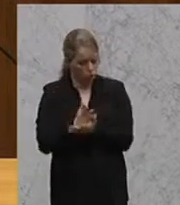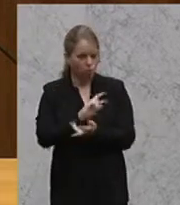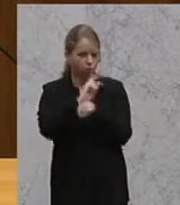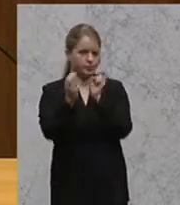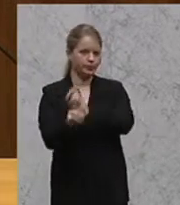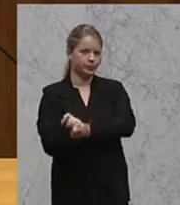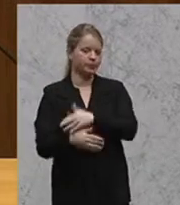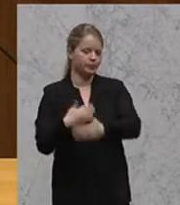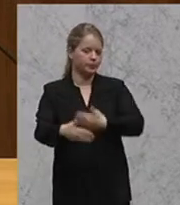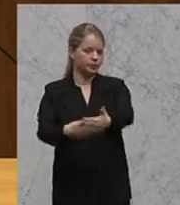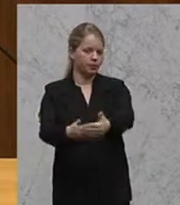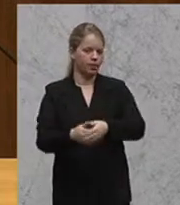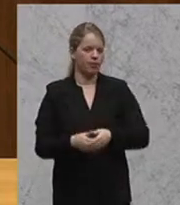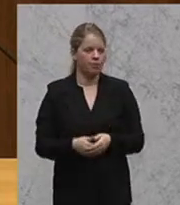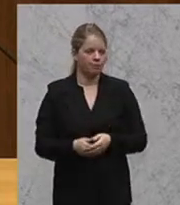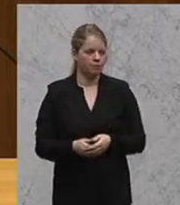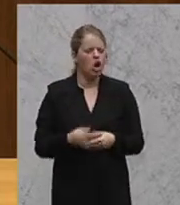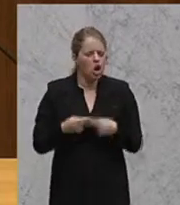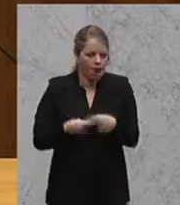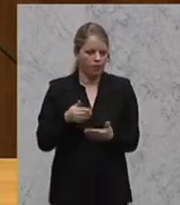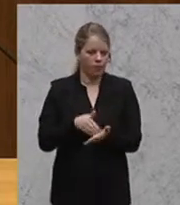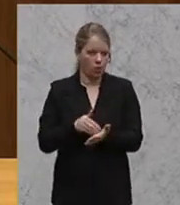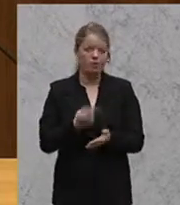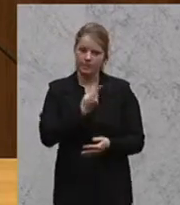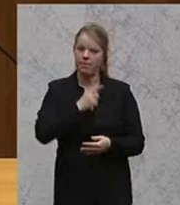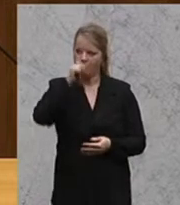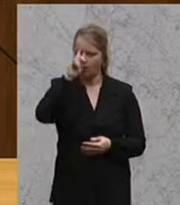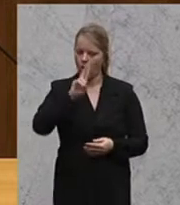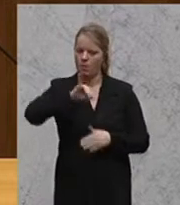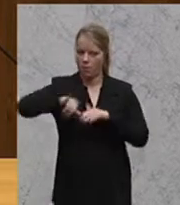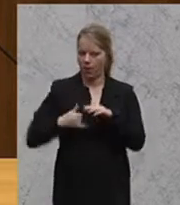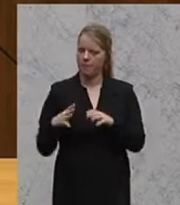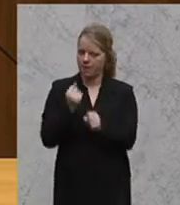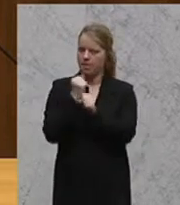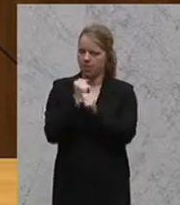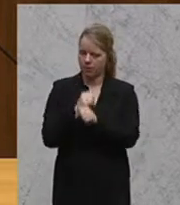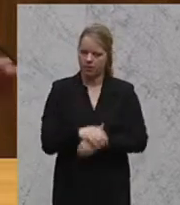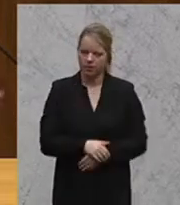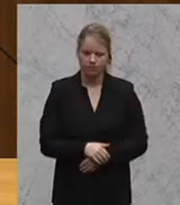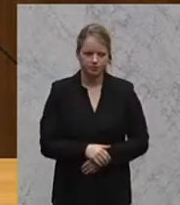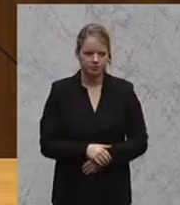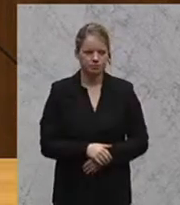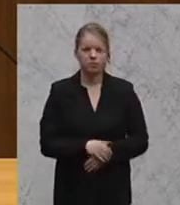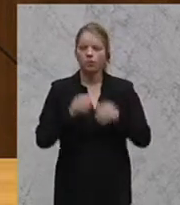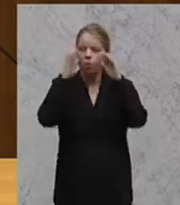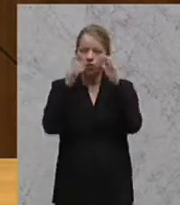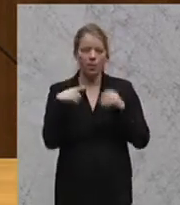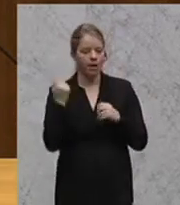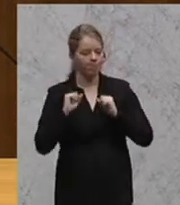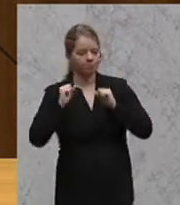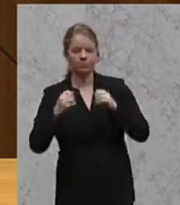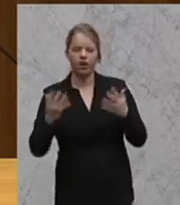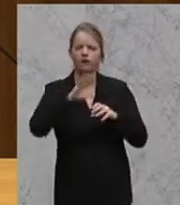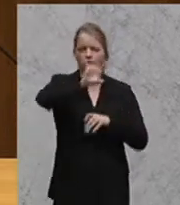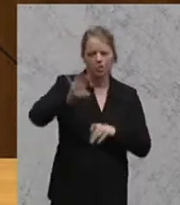sich befindet. Das ist in Umsetzung, weiß es auch selber, weil ich an dem Projekt auch dort mitwirke. Die ÖVP steht für einen modernen